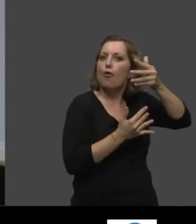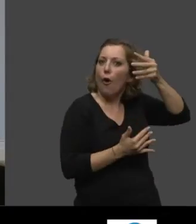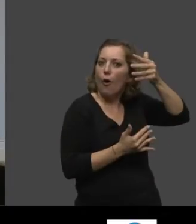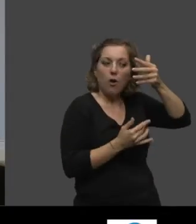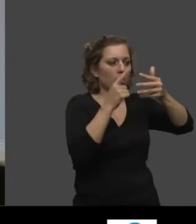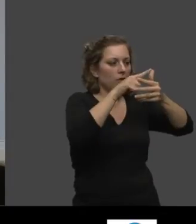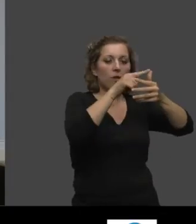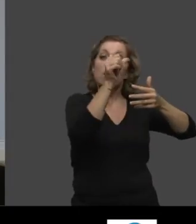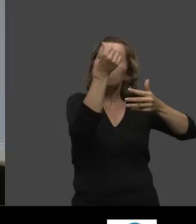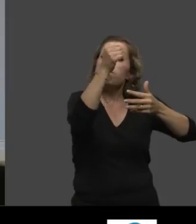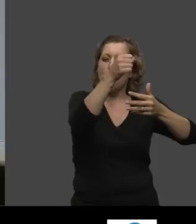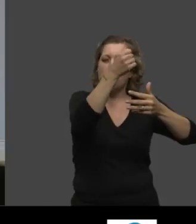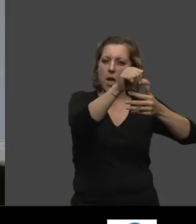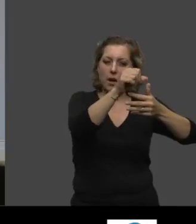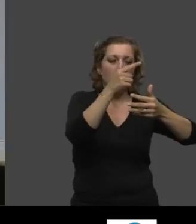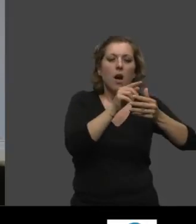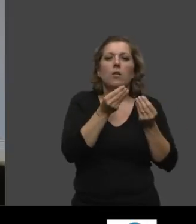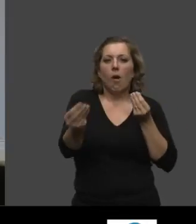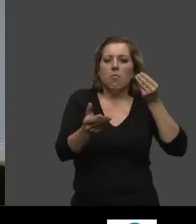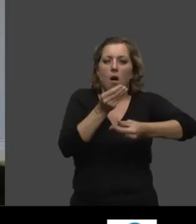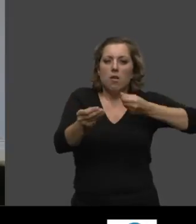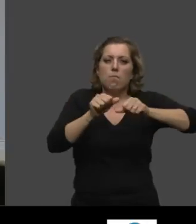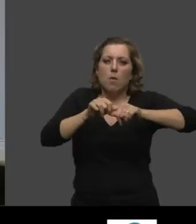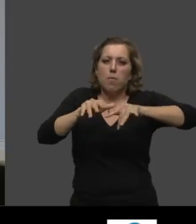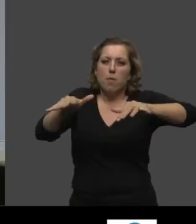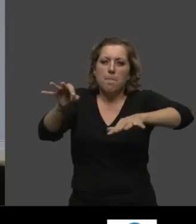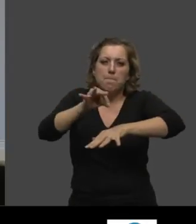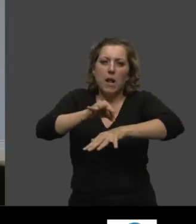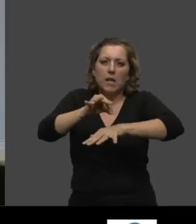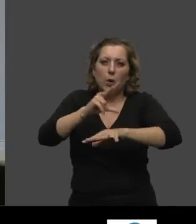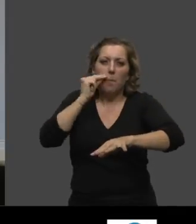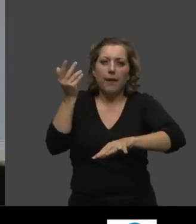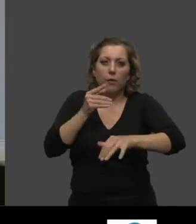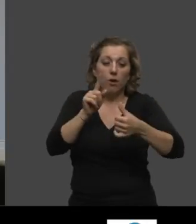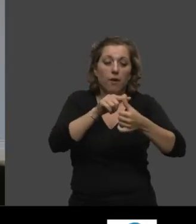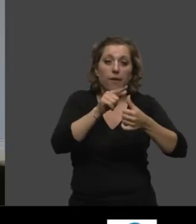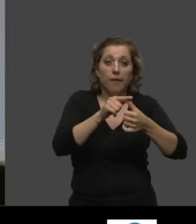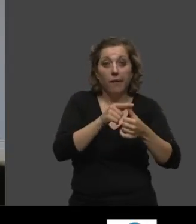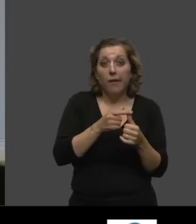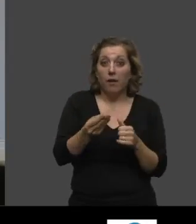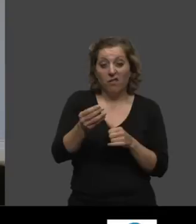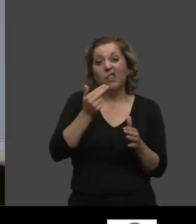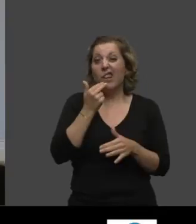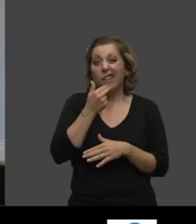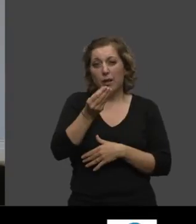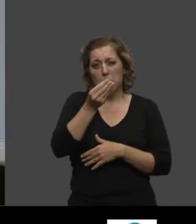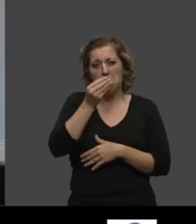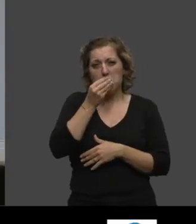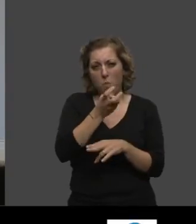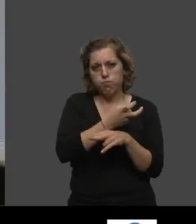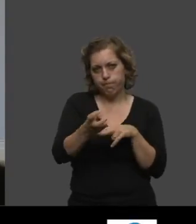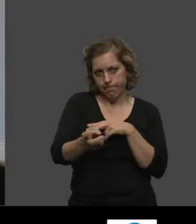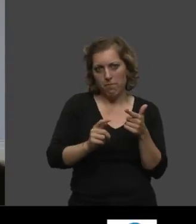générale et la plus fertile à engendrer toutes les maladies humaines, c'est la mauvaise qualité de nos aliments,